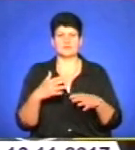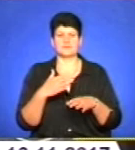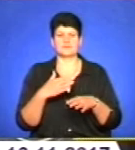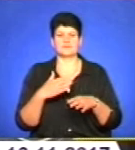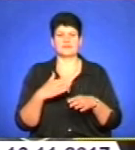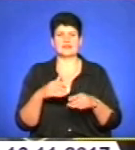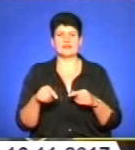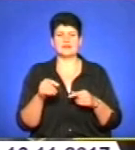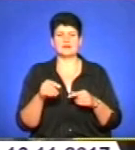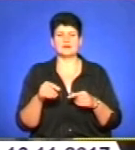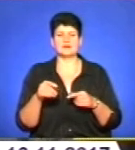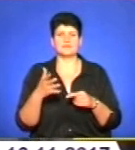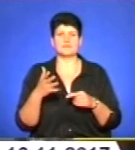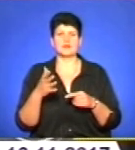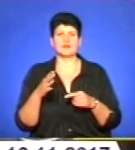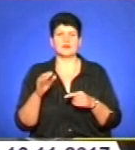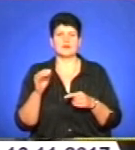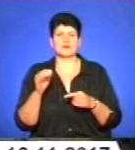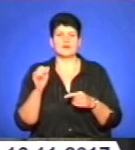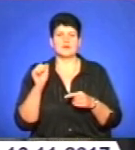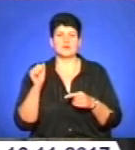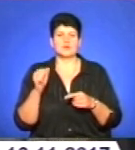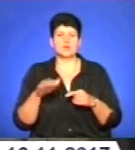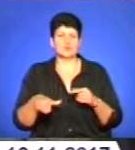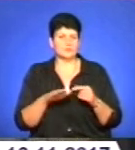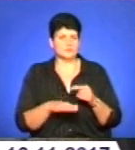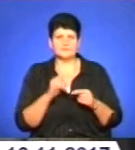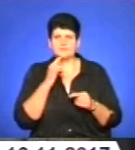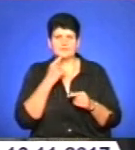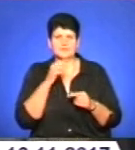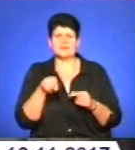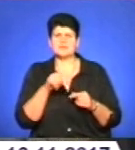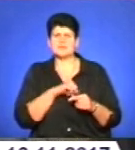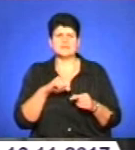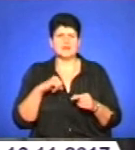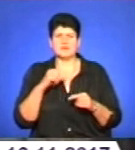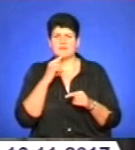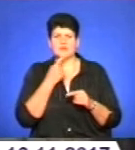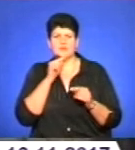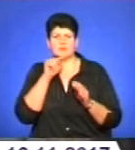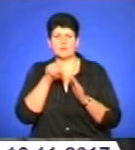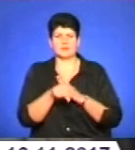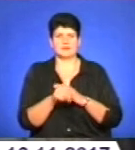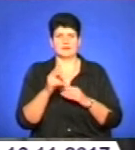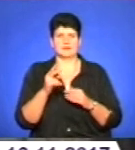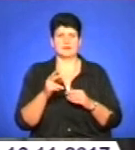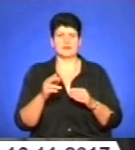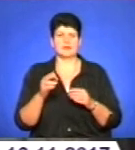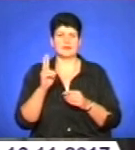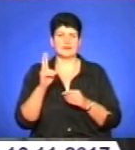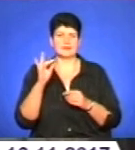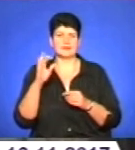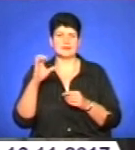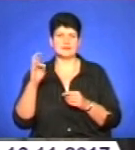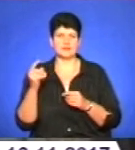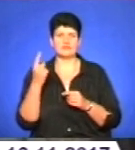Нижні кінцівки дуже віддалені від легеневої системи. А значить, туди найтяжче потрапляти кисню. І от уявіть собі